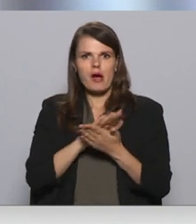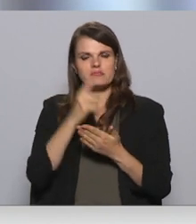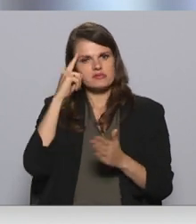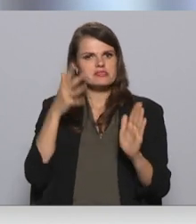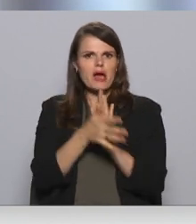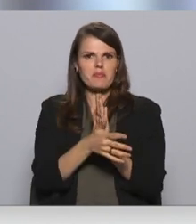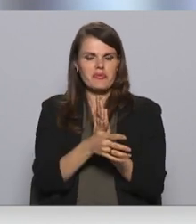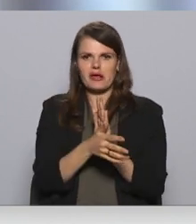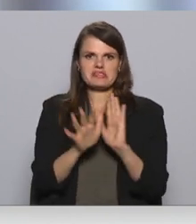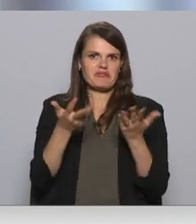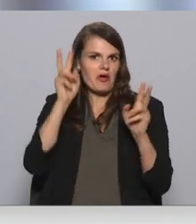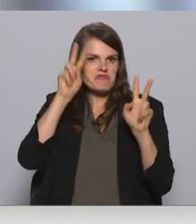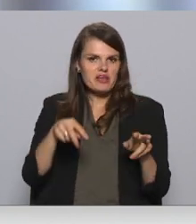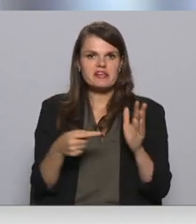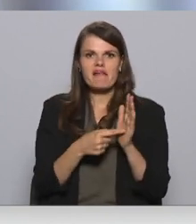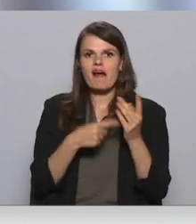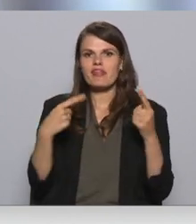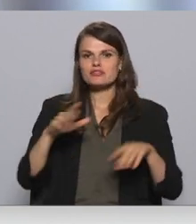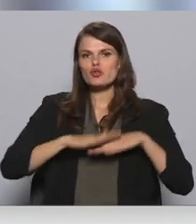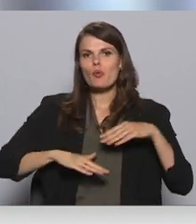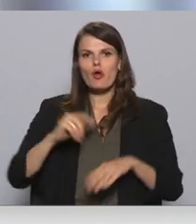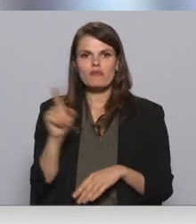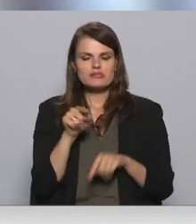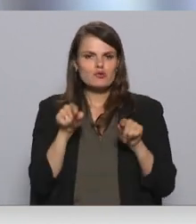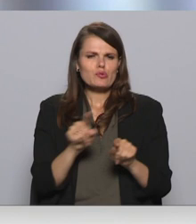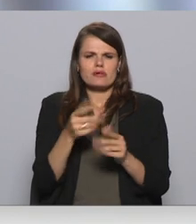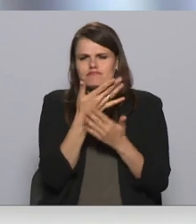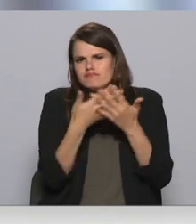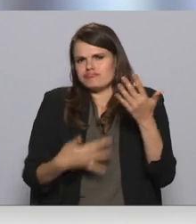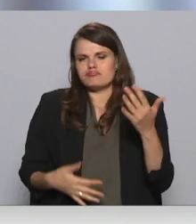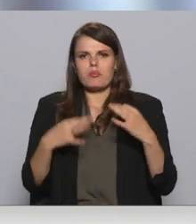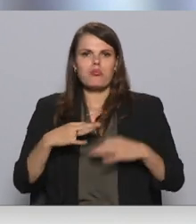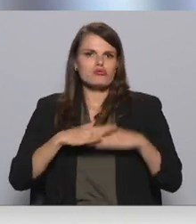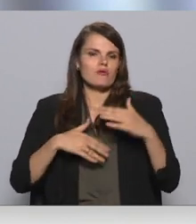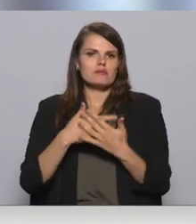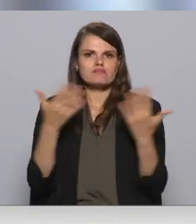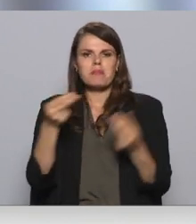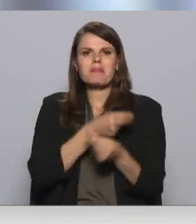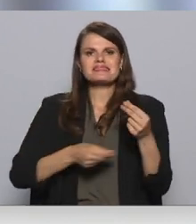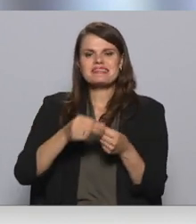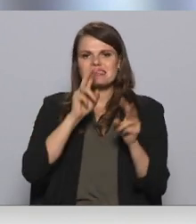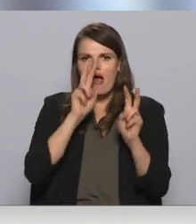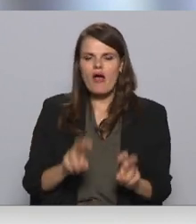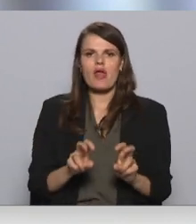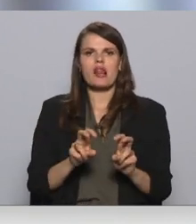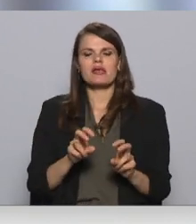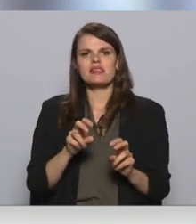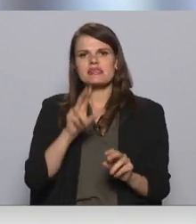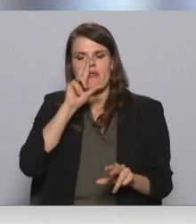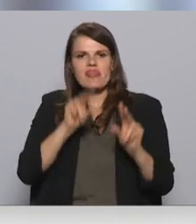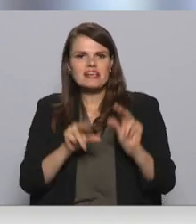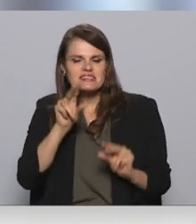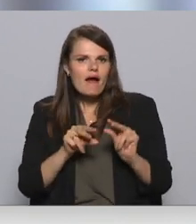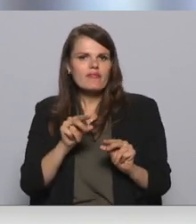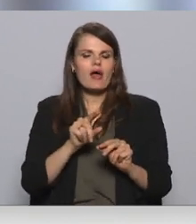faktiski nedzirdētas. Pēc nozarei, kā mēs zinām, ir ļoti daudz profesiju. Ir biznesa analītiķi, testētāji, ir